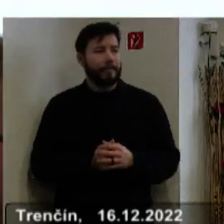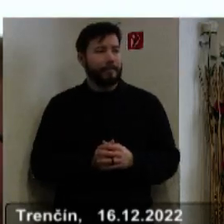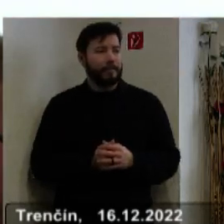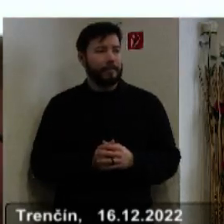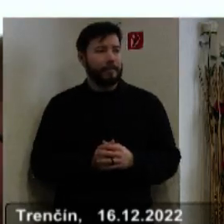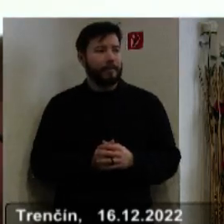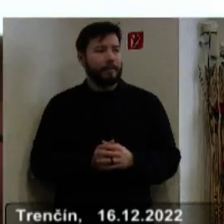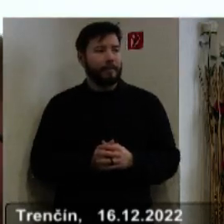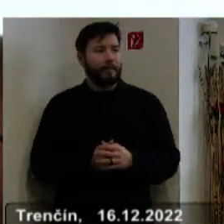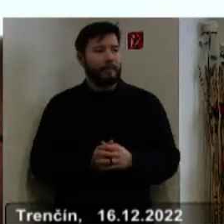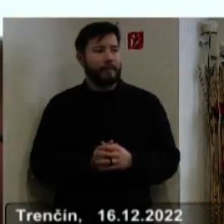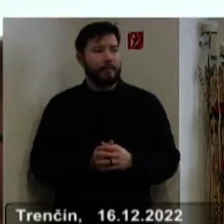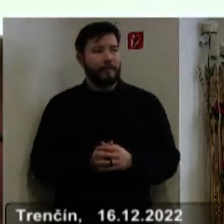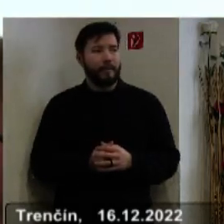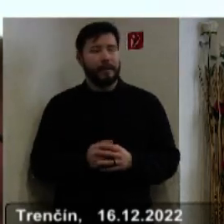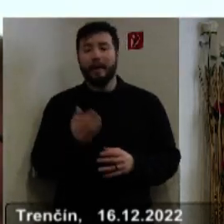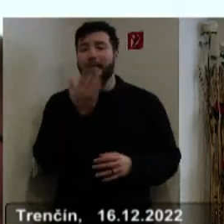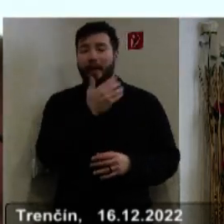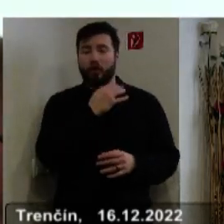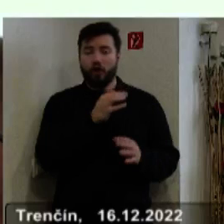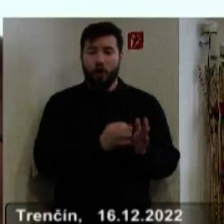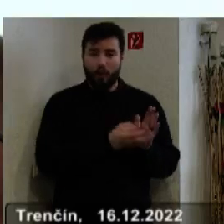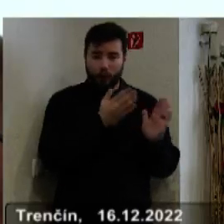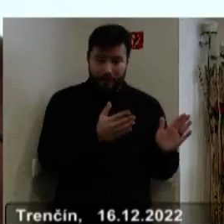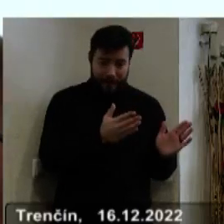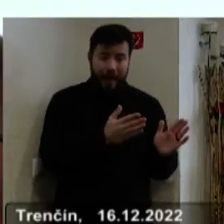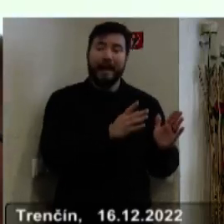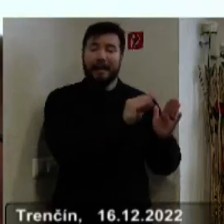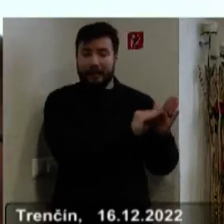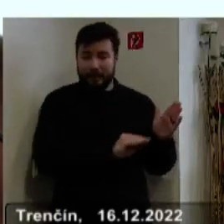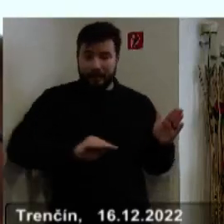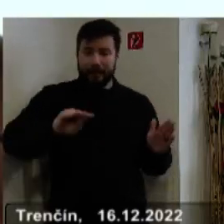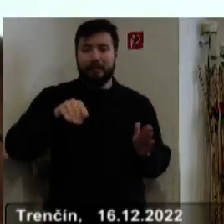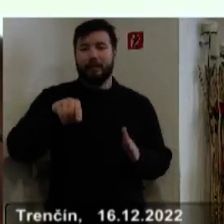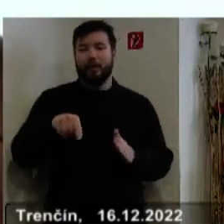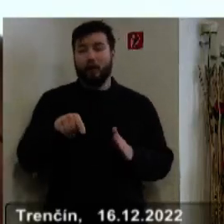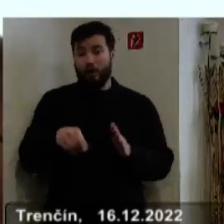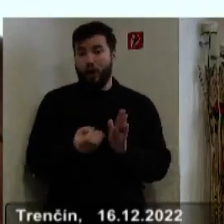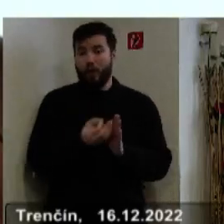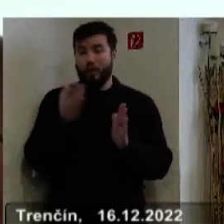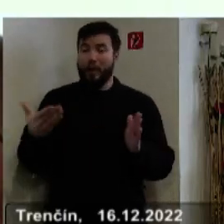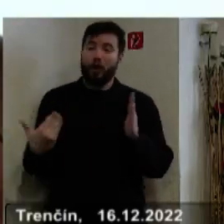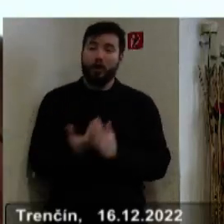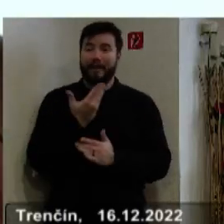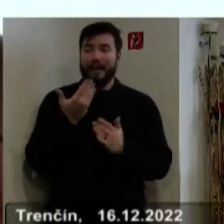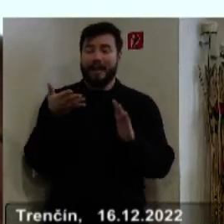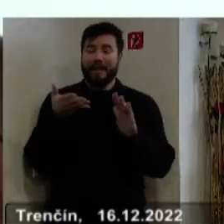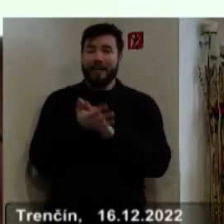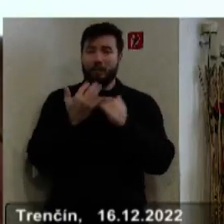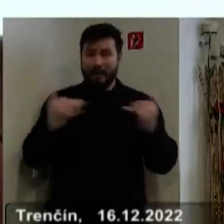prechádza aj do tohto obdobia funkčného tohto zastupiteľstva dve